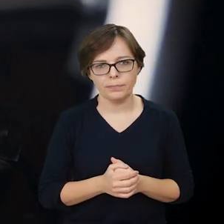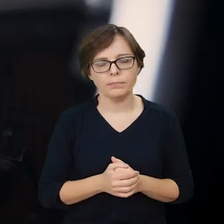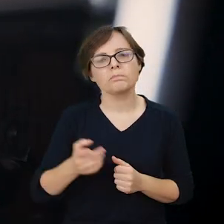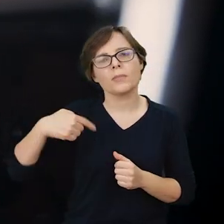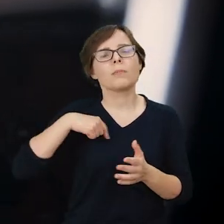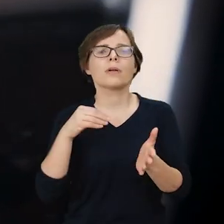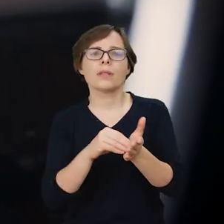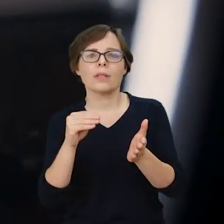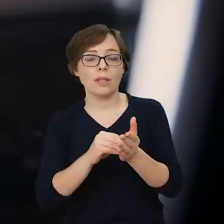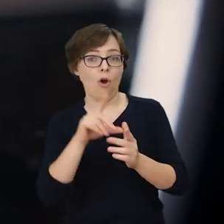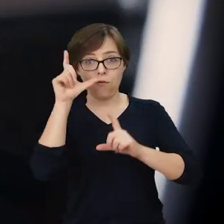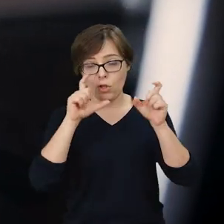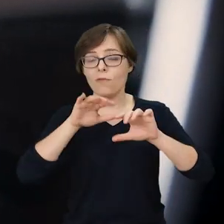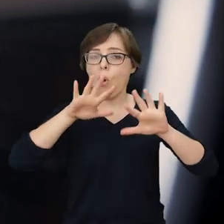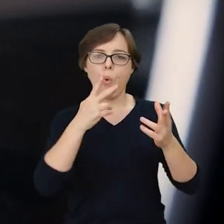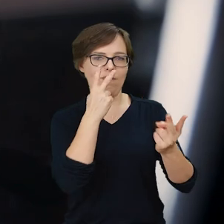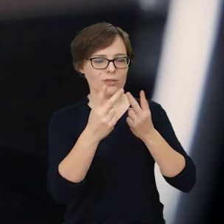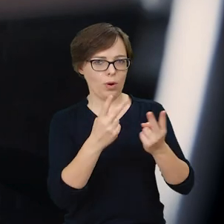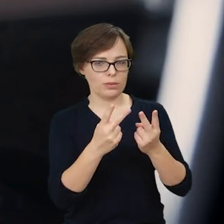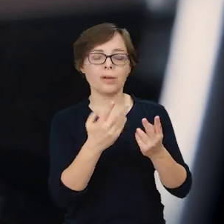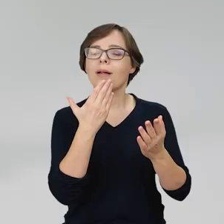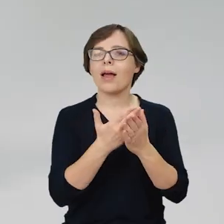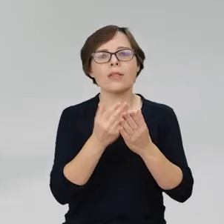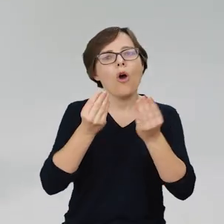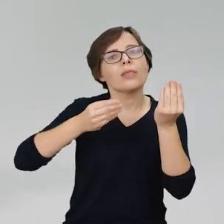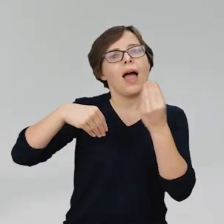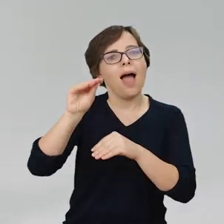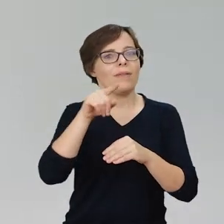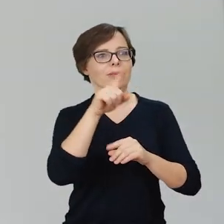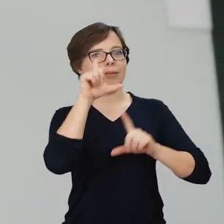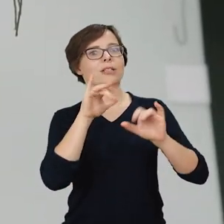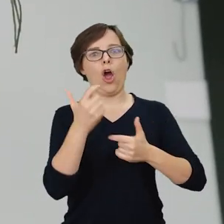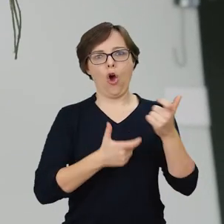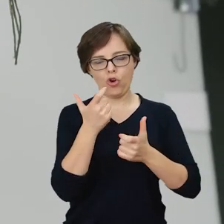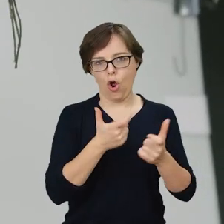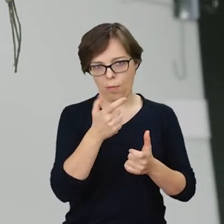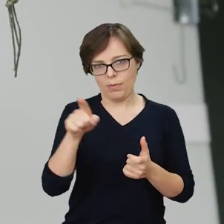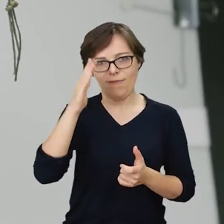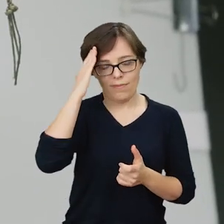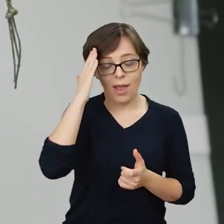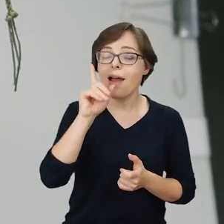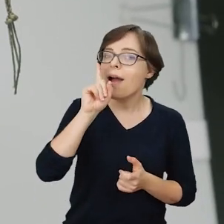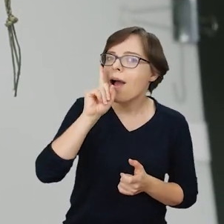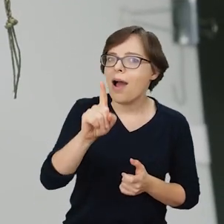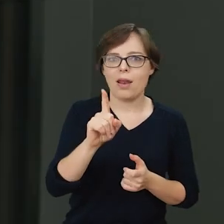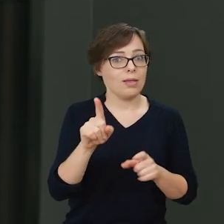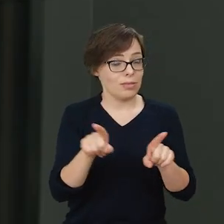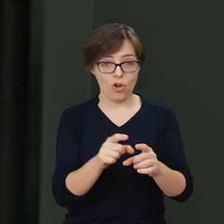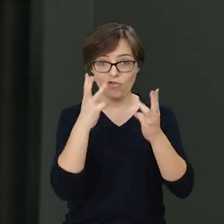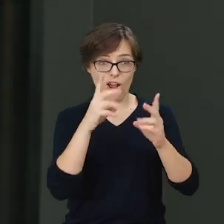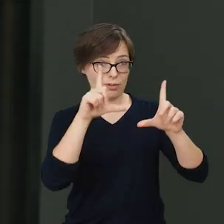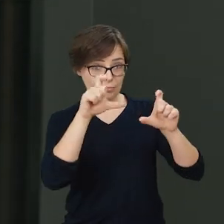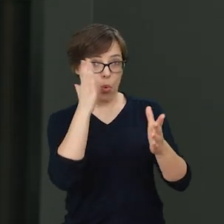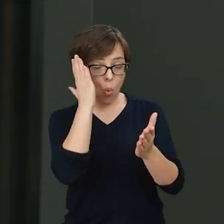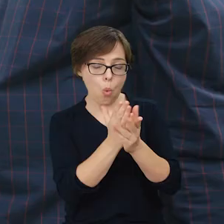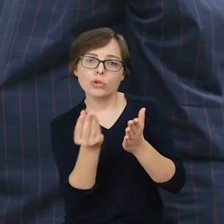Przyjęło się mówić, że fotografia to jest wizualizacja, w związku z tym najwięcej się mówi o samym produkowaniu zdjęć. Natomiast niezwykle ważnym procesem jest